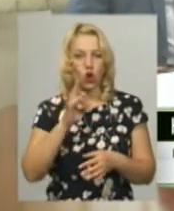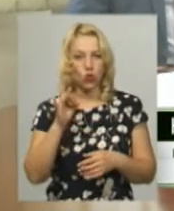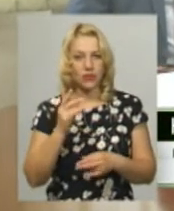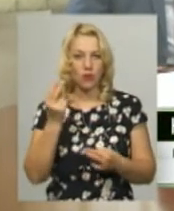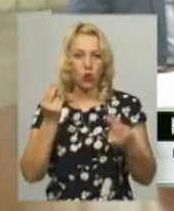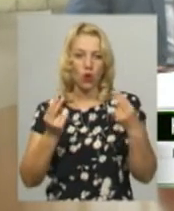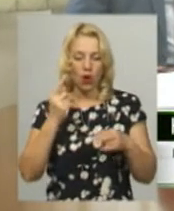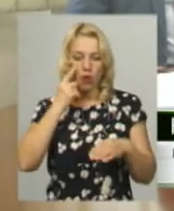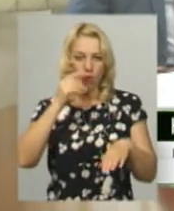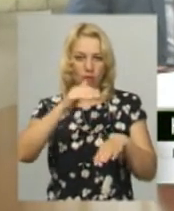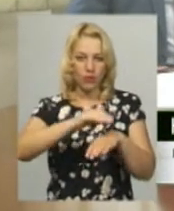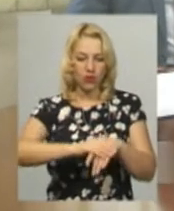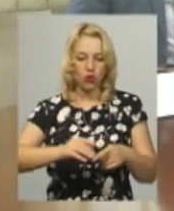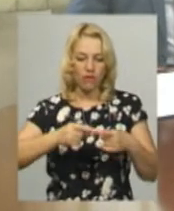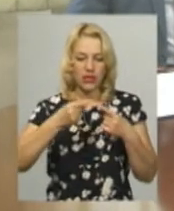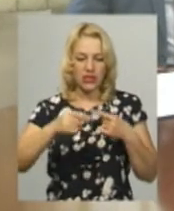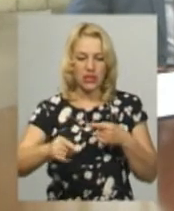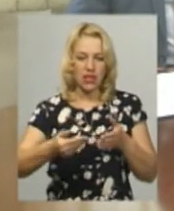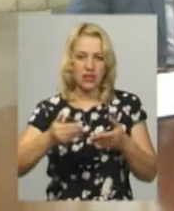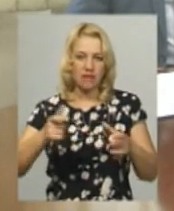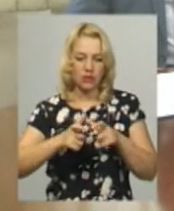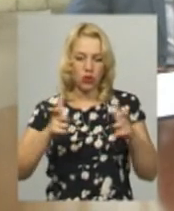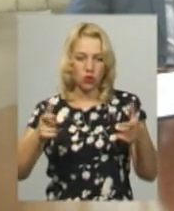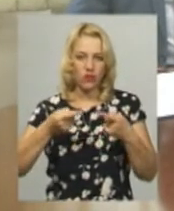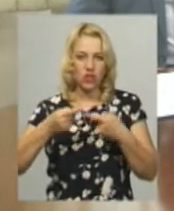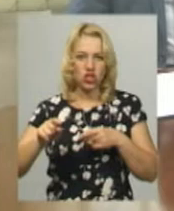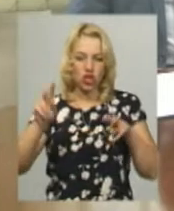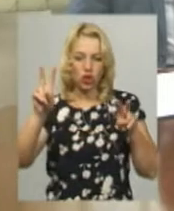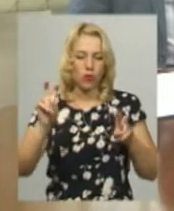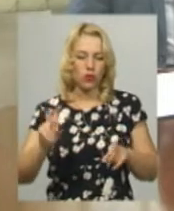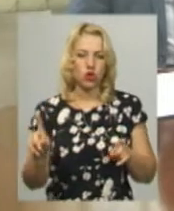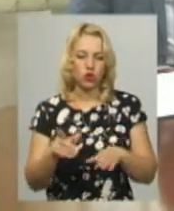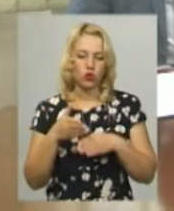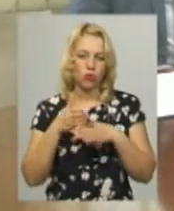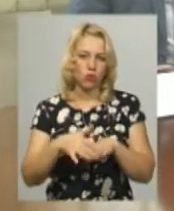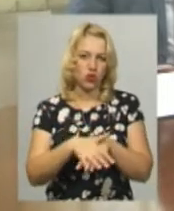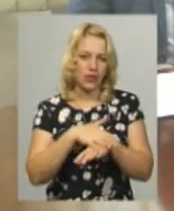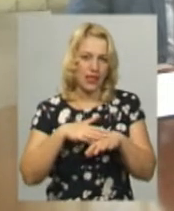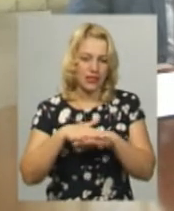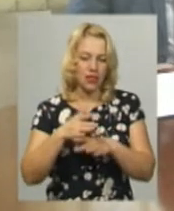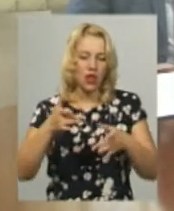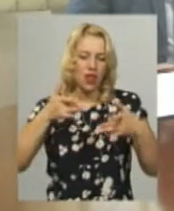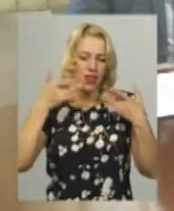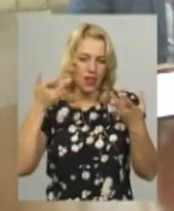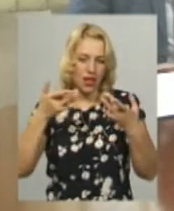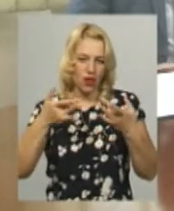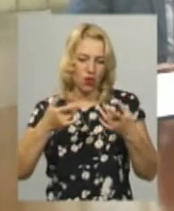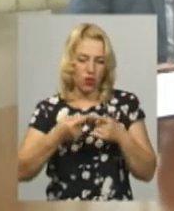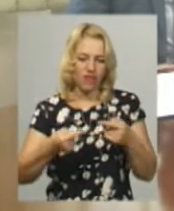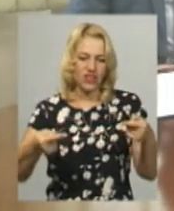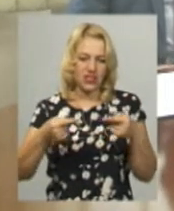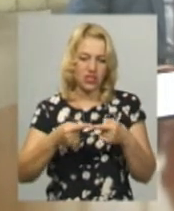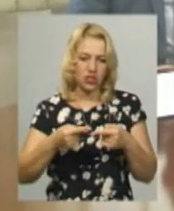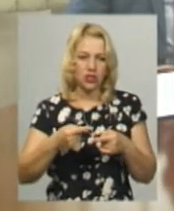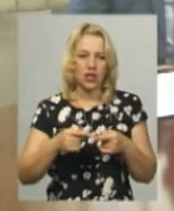відрізняється від банкнот інших номіналів, що допоможе населенню легко визначити її номінал та виключає можливість перероблення